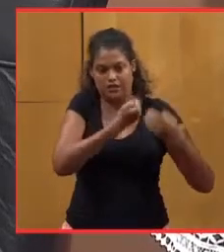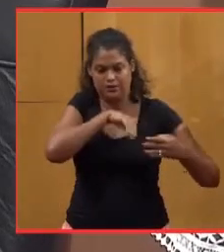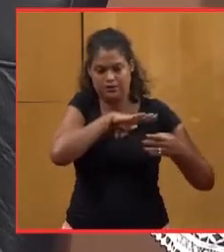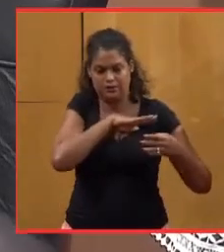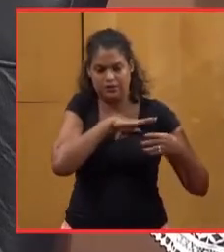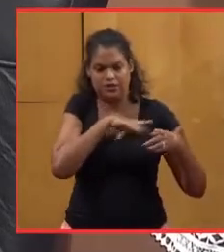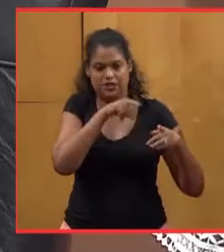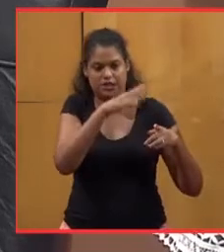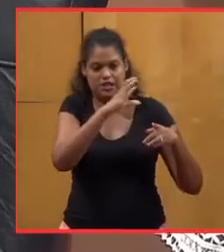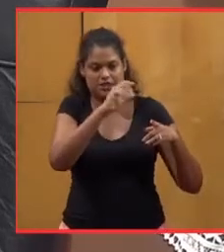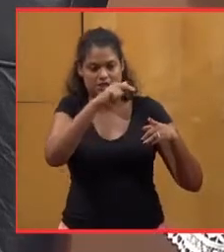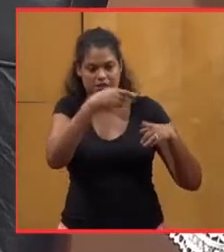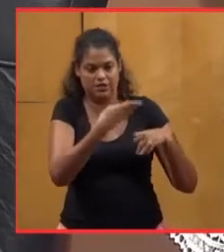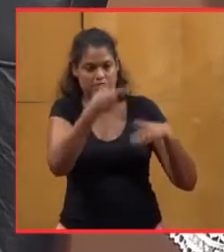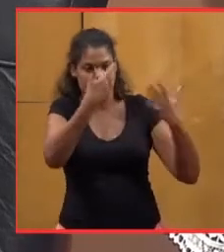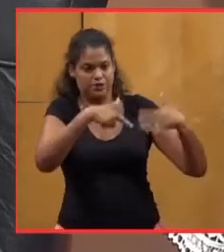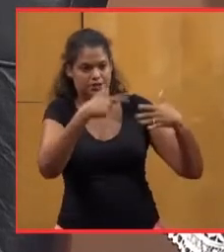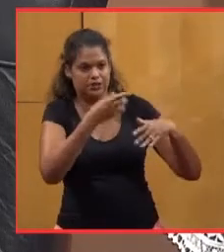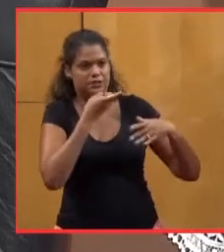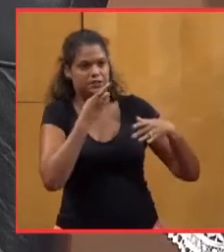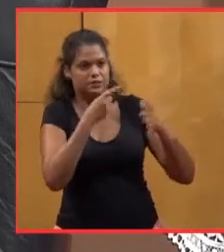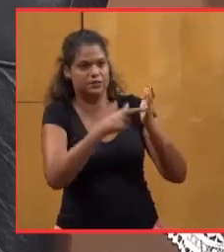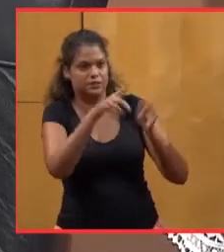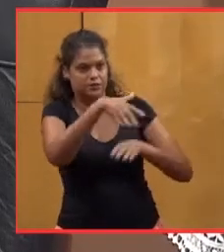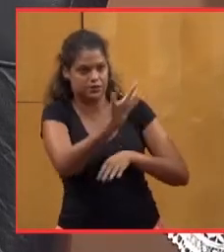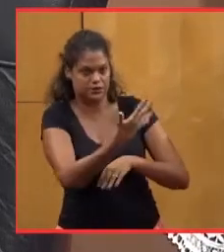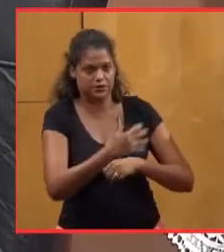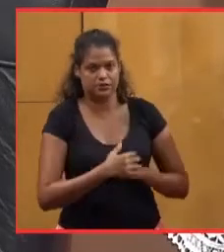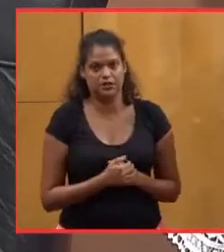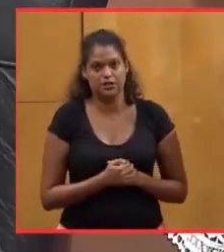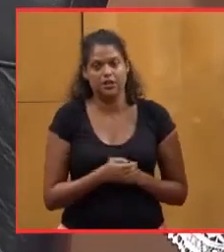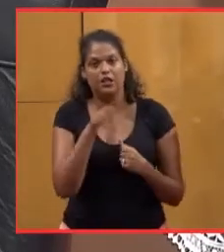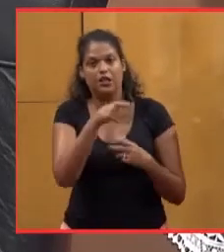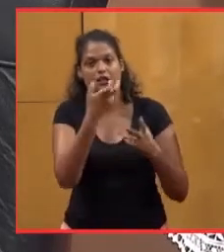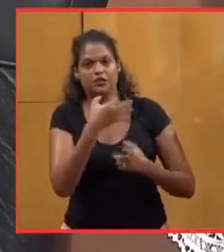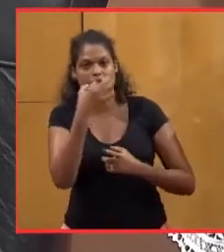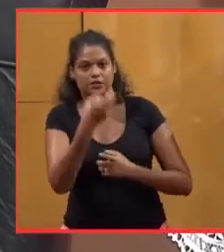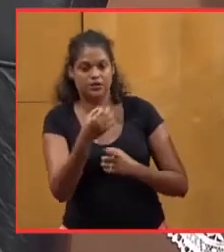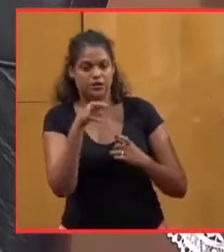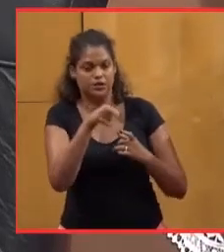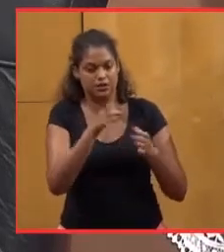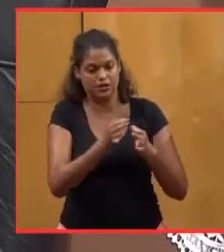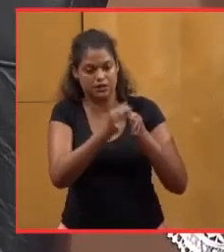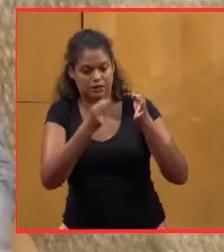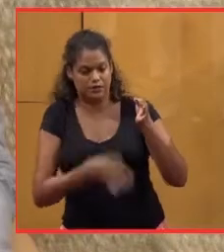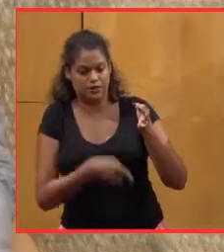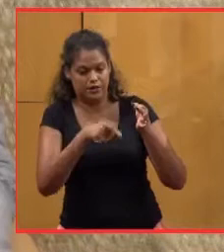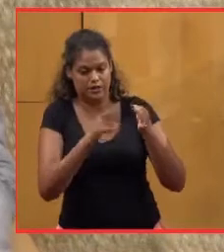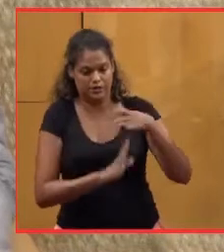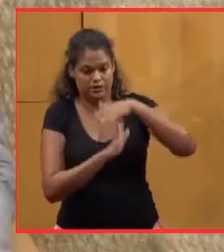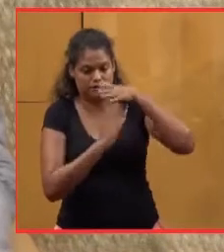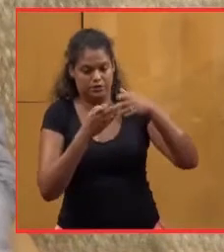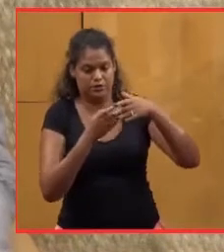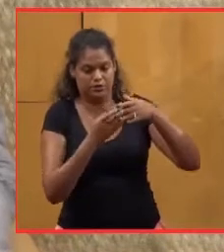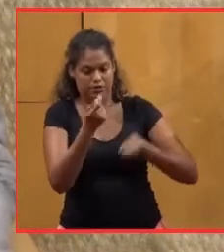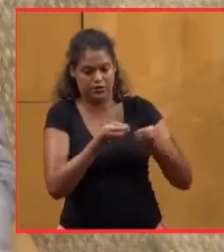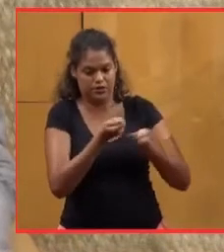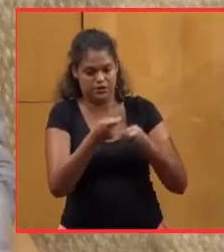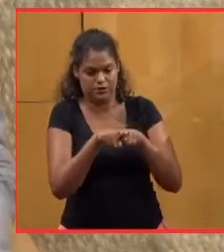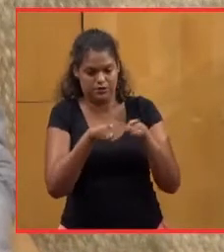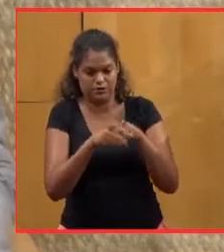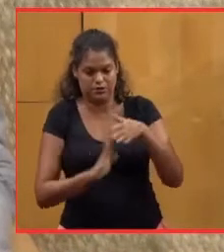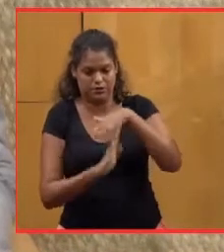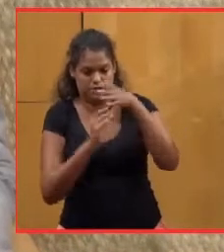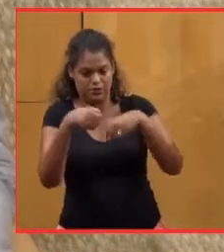CTM le 17 décembre 2015. C'est-à-dire que le bilan du compte de gestion et du compte administratif